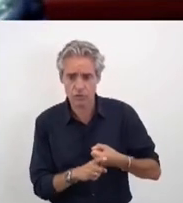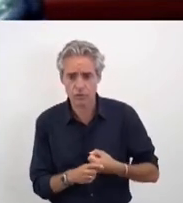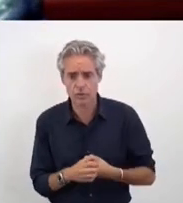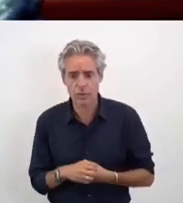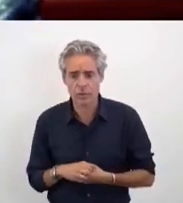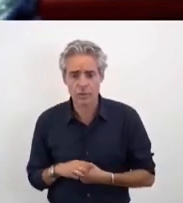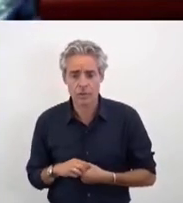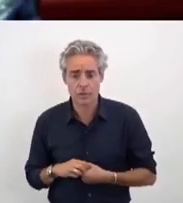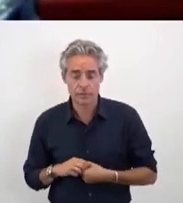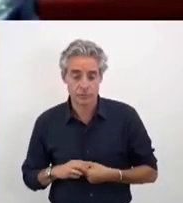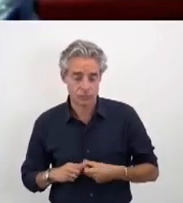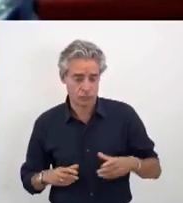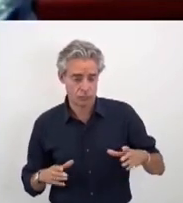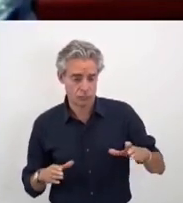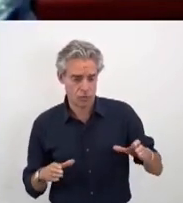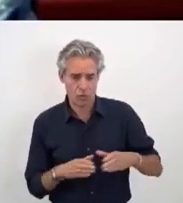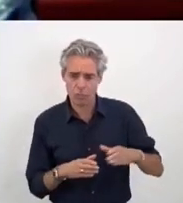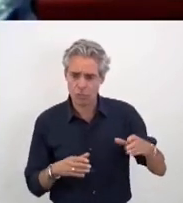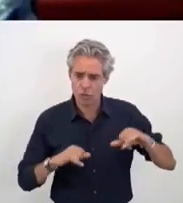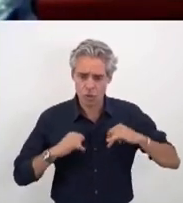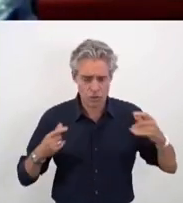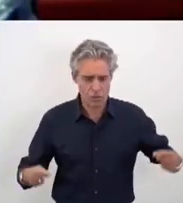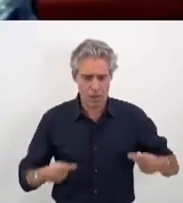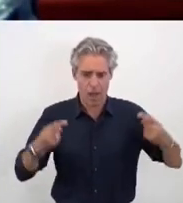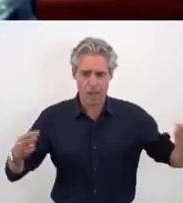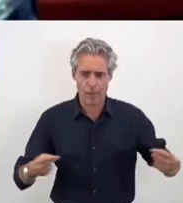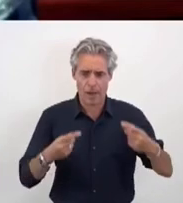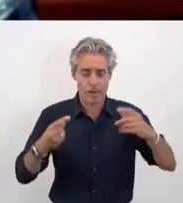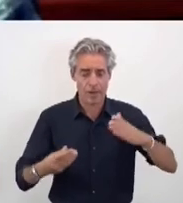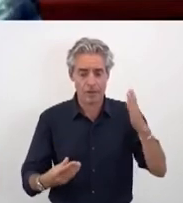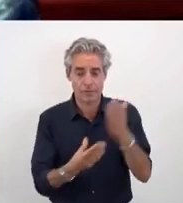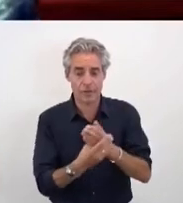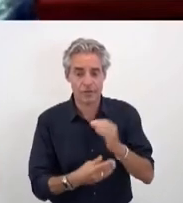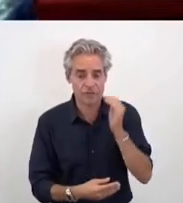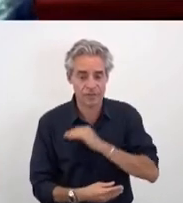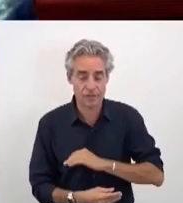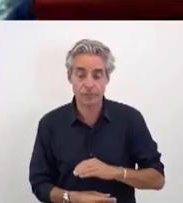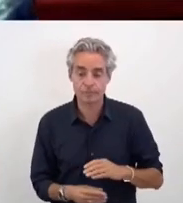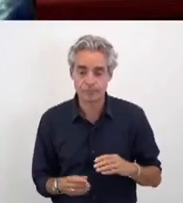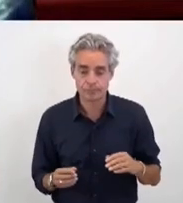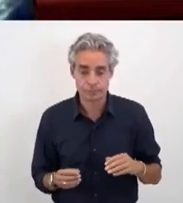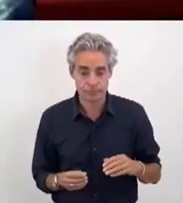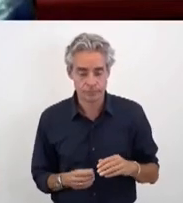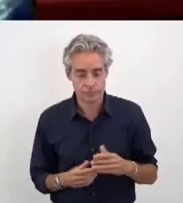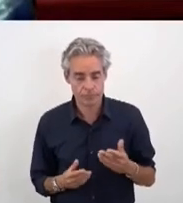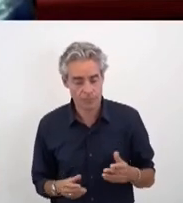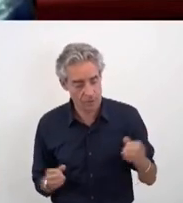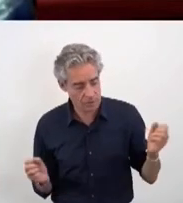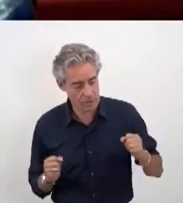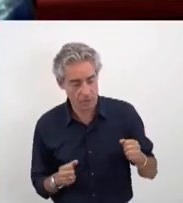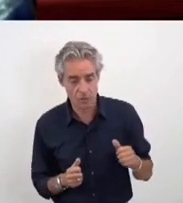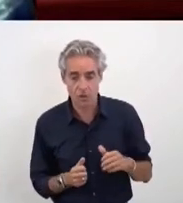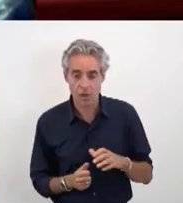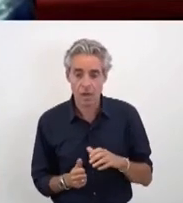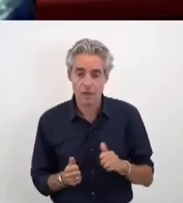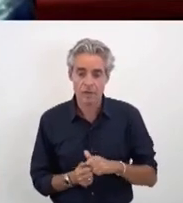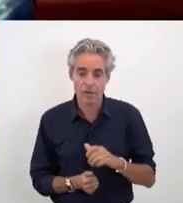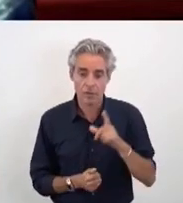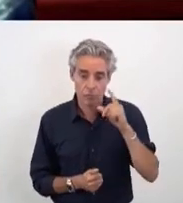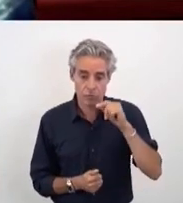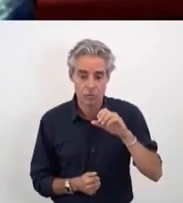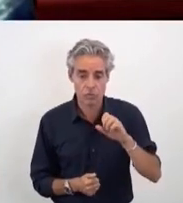entre bandes de jeunes pour aller très très vite. Alors, je suis d'accord avec M. Scali, votre